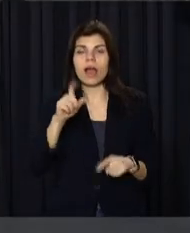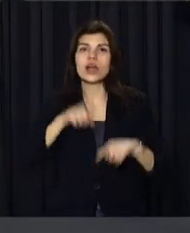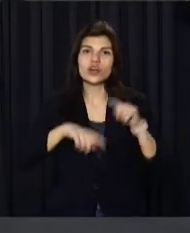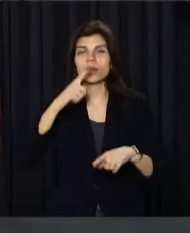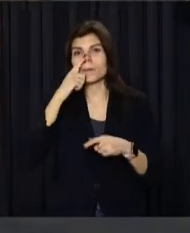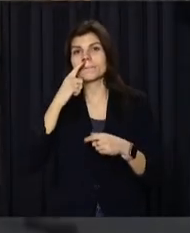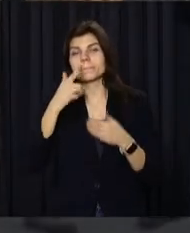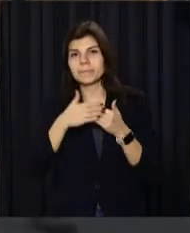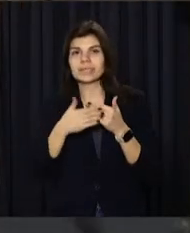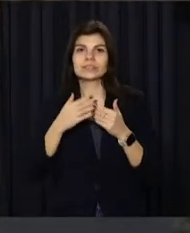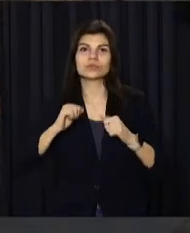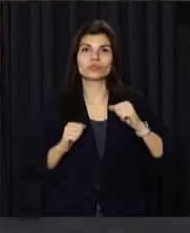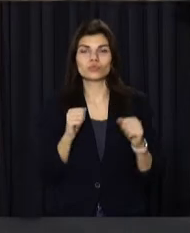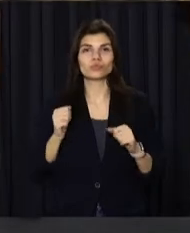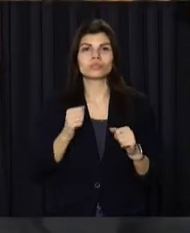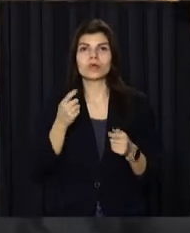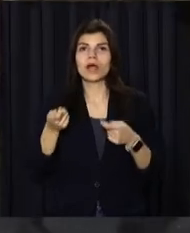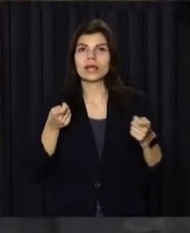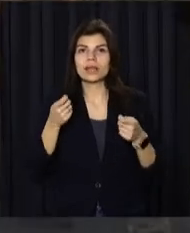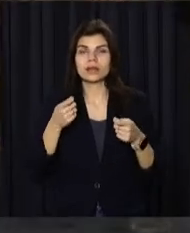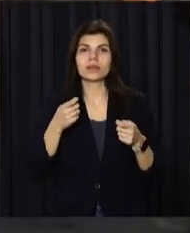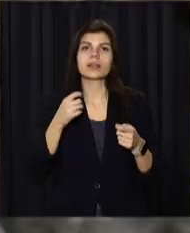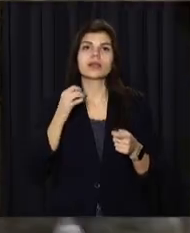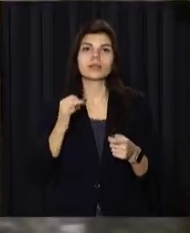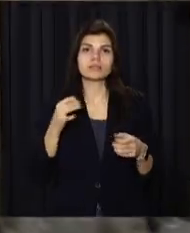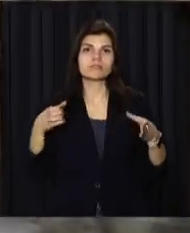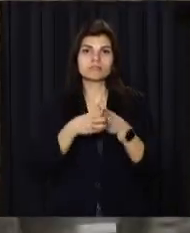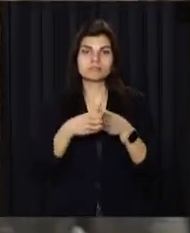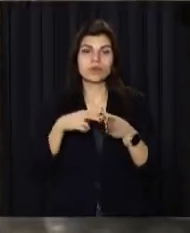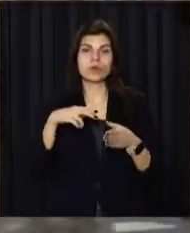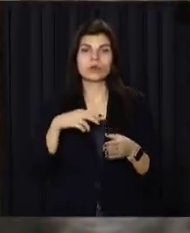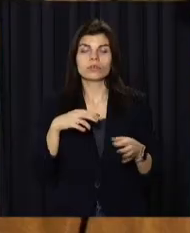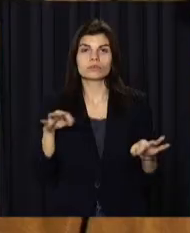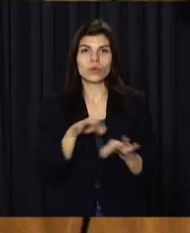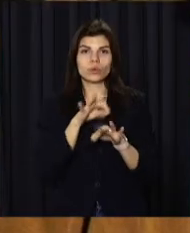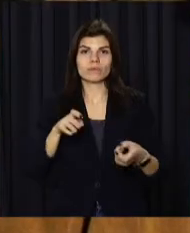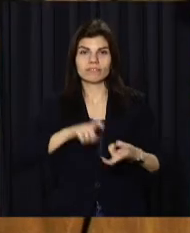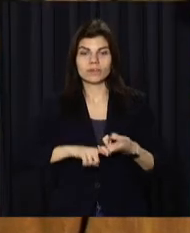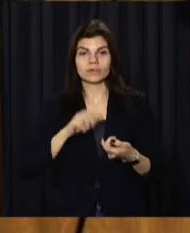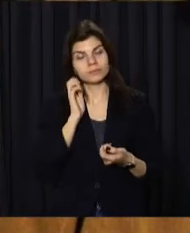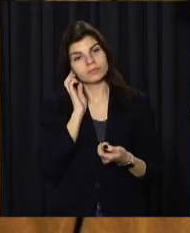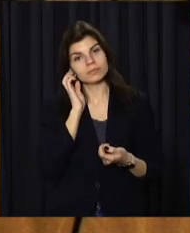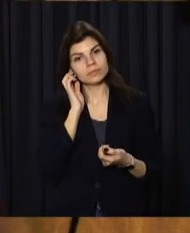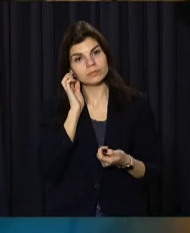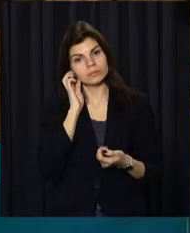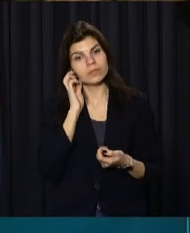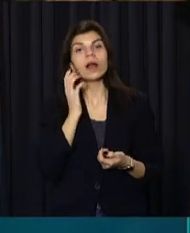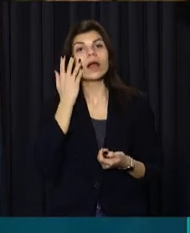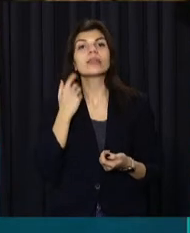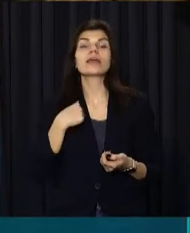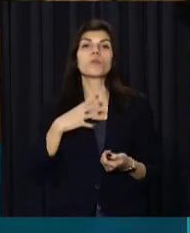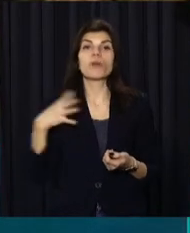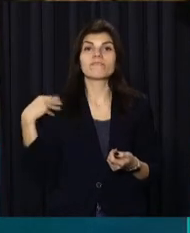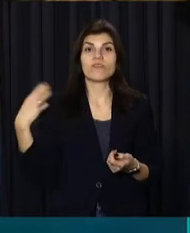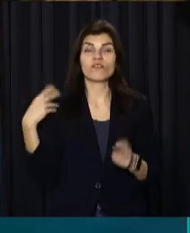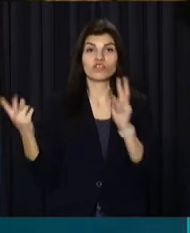бойові побратими загиблих, керівники міста та духовенство. Коли мене зустрічали у Львові, я там прилетів